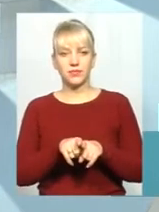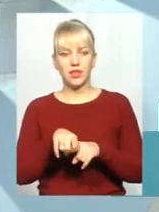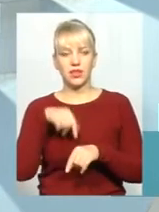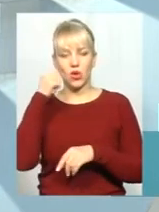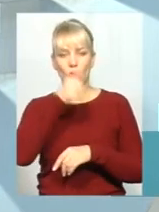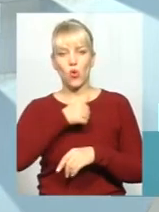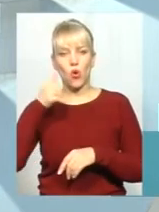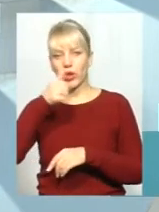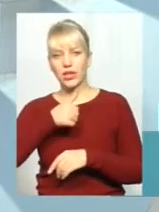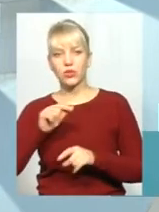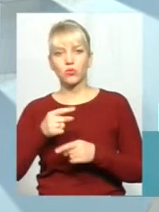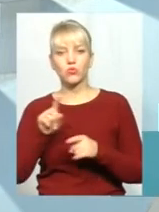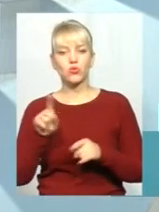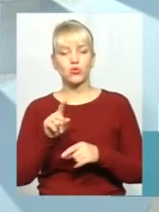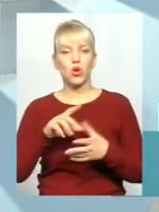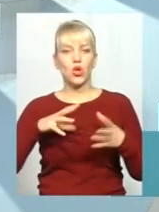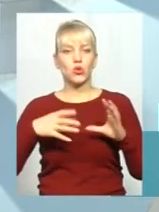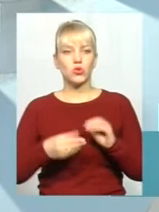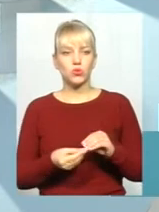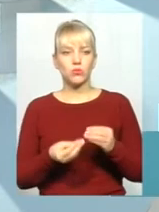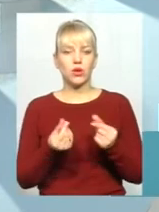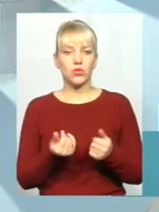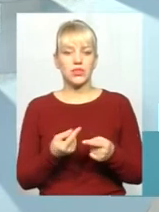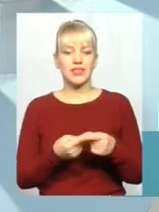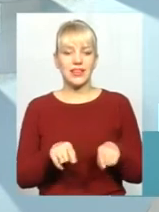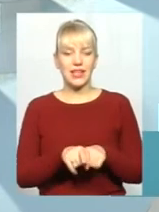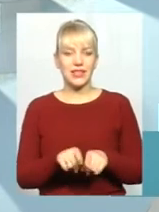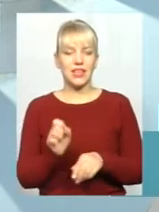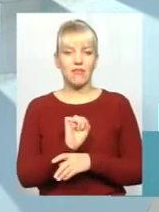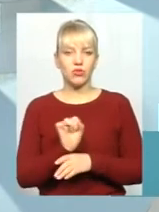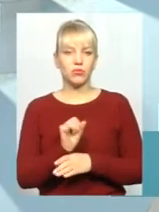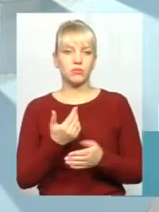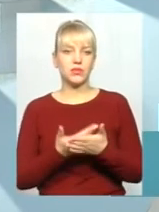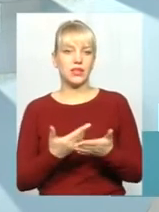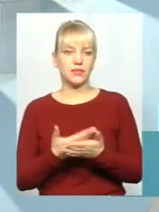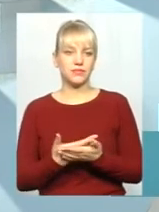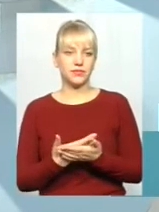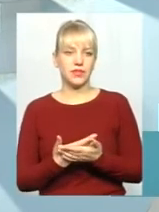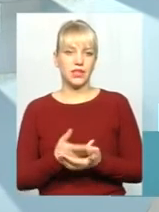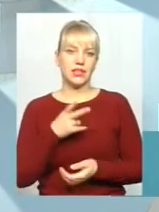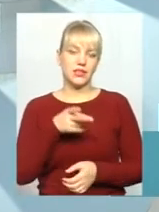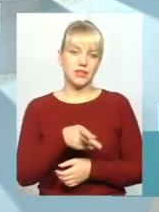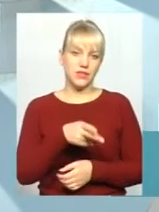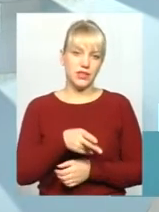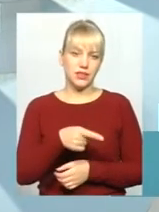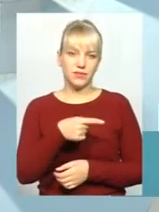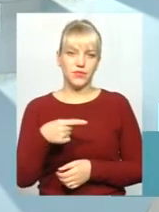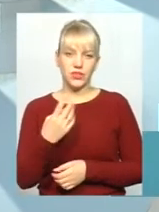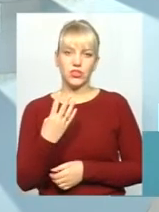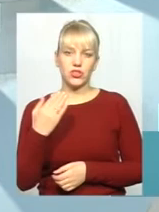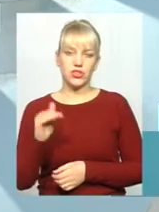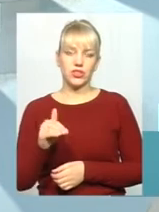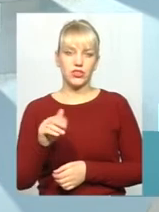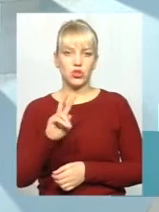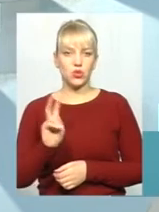роки, тому що сума коштів за такий автомобіль складає там приблизно від 2 до 4 тисяч доларів